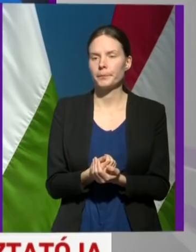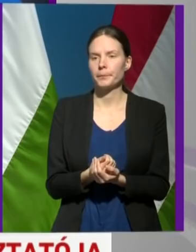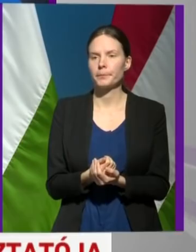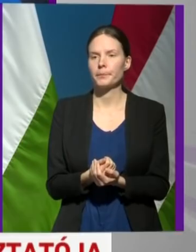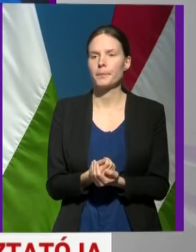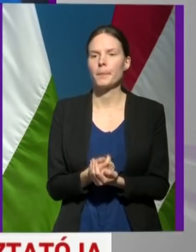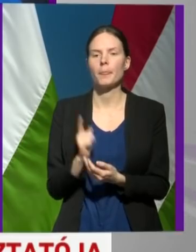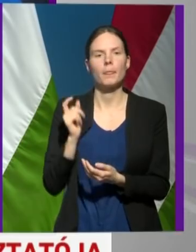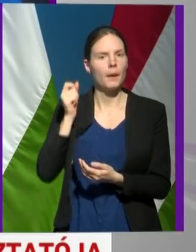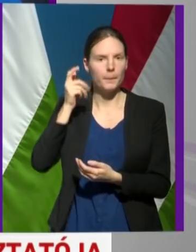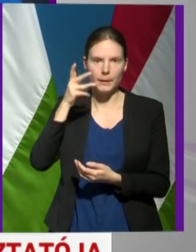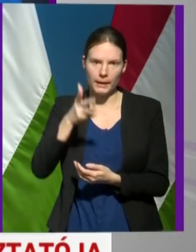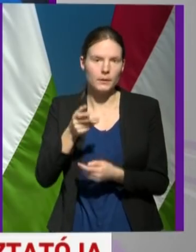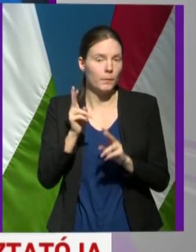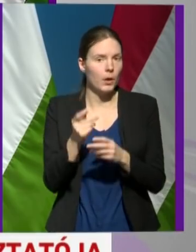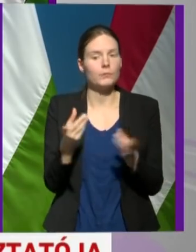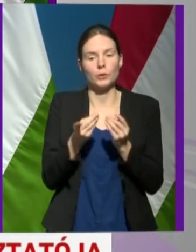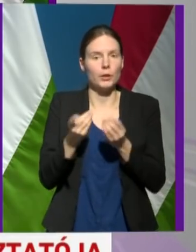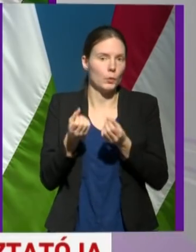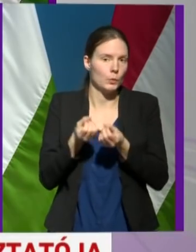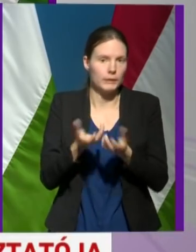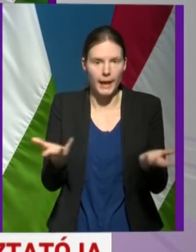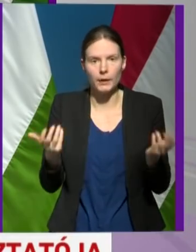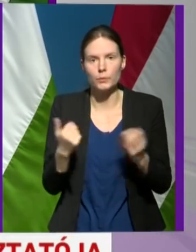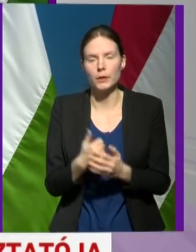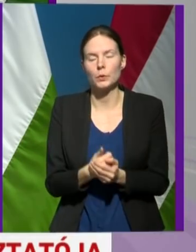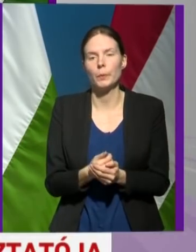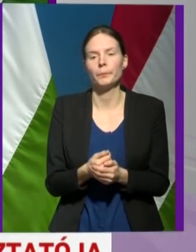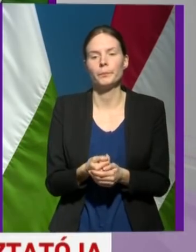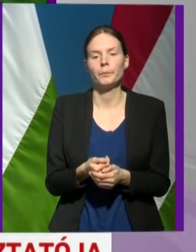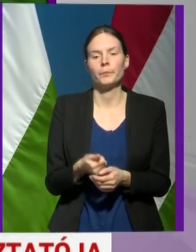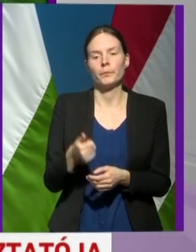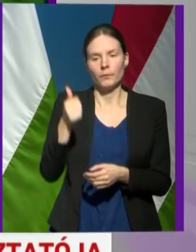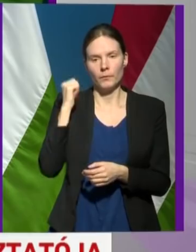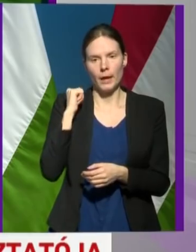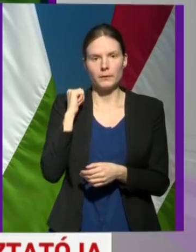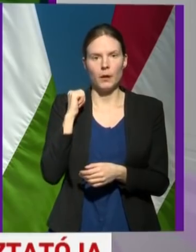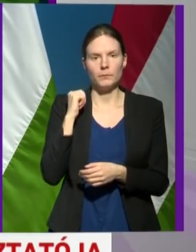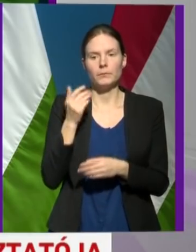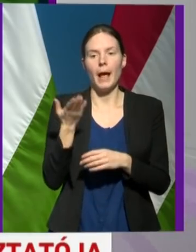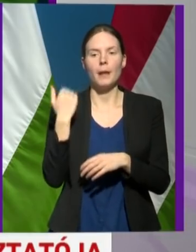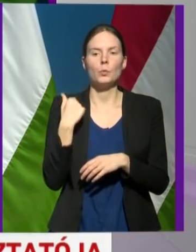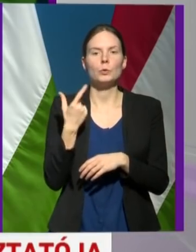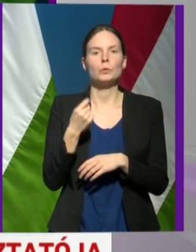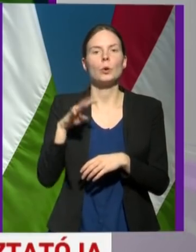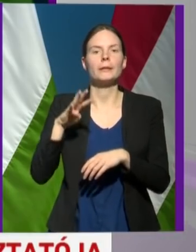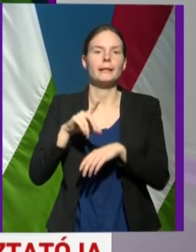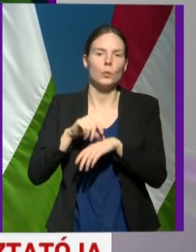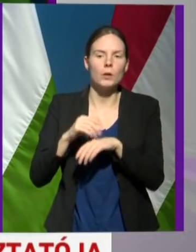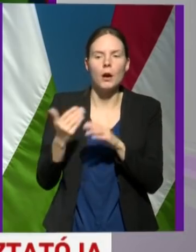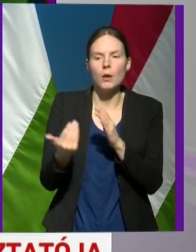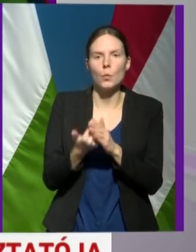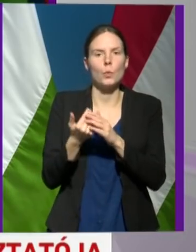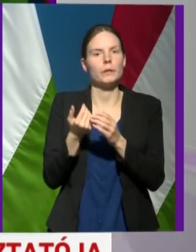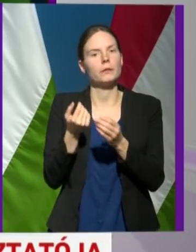Minden nap tartunk sajtótájékoztatót, akkor az elmúlt 24 órának az új ismereteit hallják tőlünk.